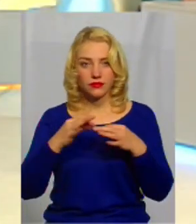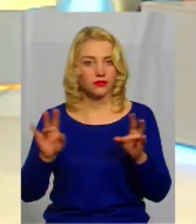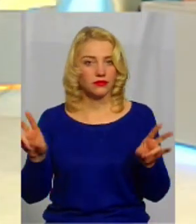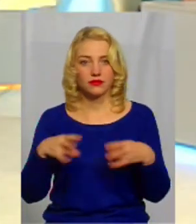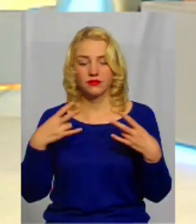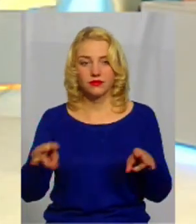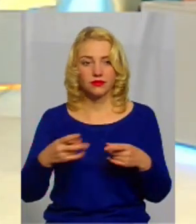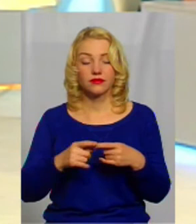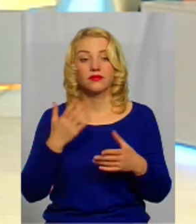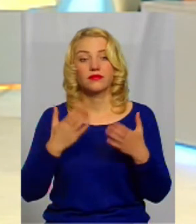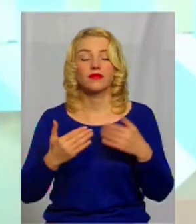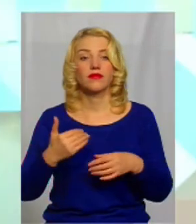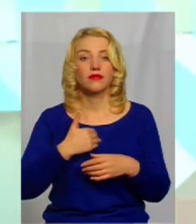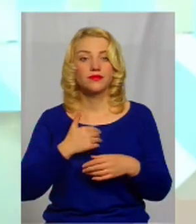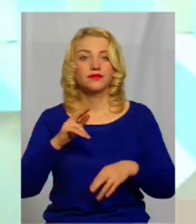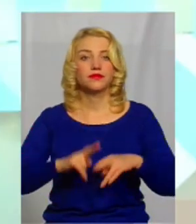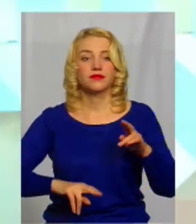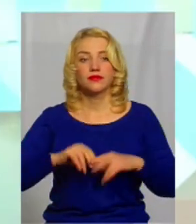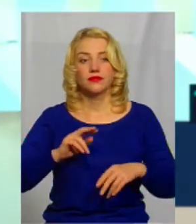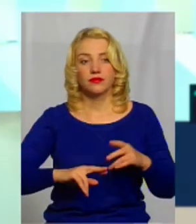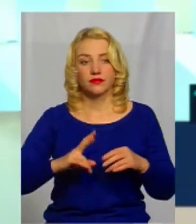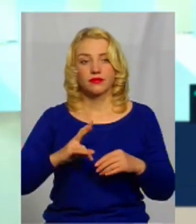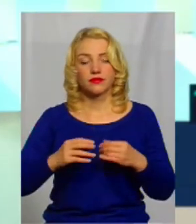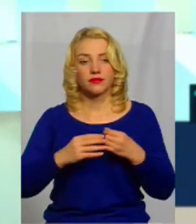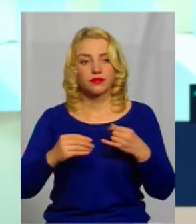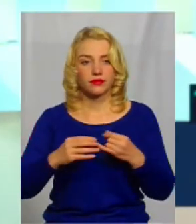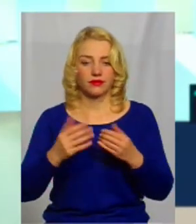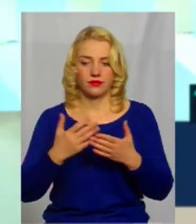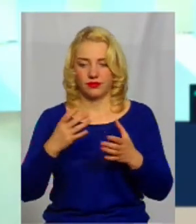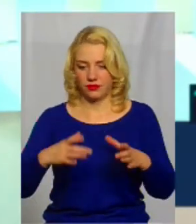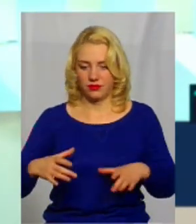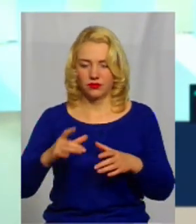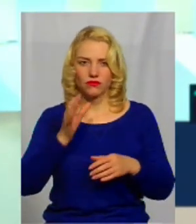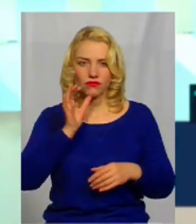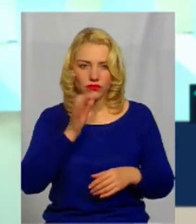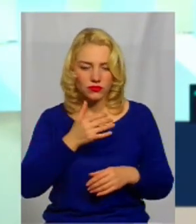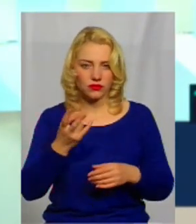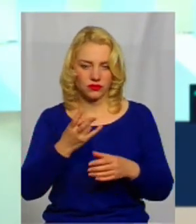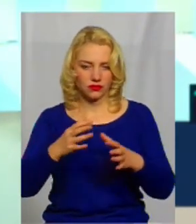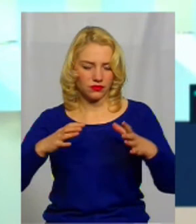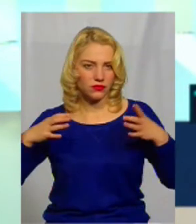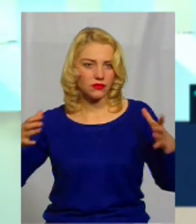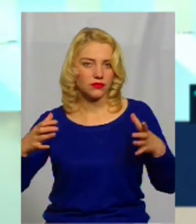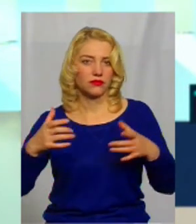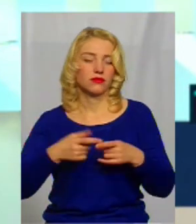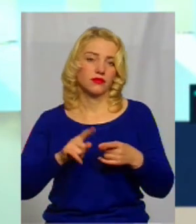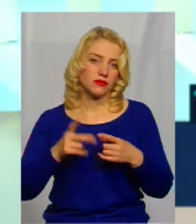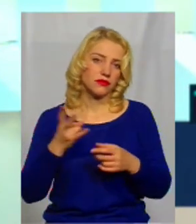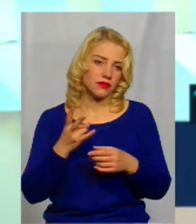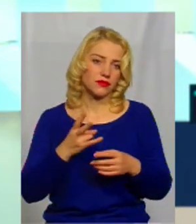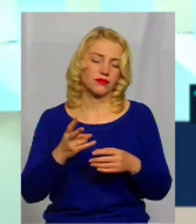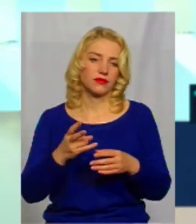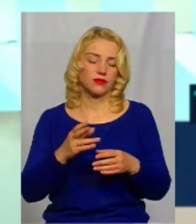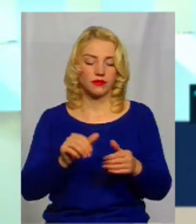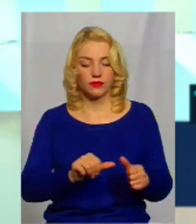не треба. Якщо він хоче побудувати на землях водного фонду якийсь ставок серйозний, то треба відповідно відводити